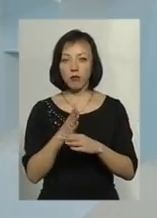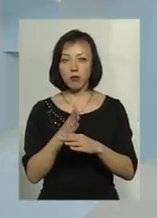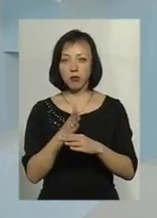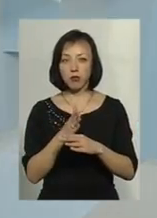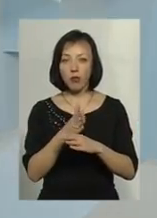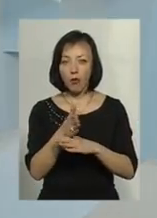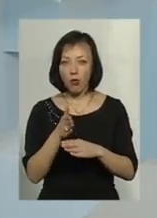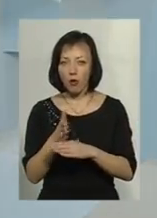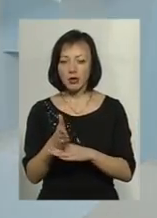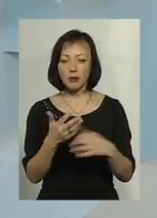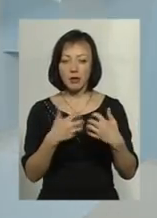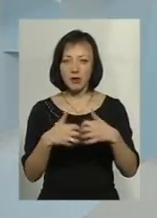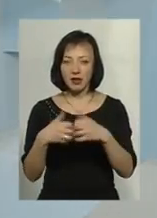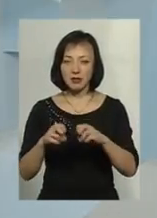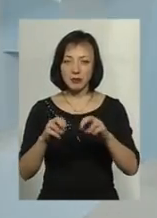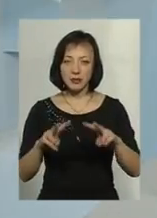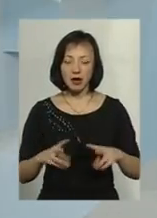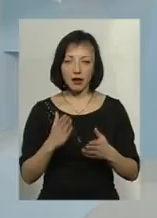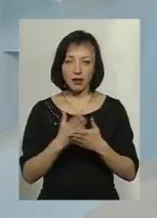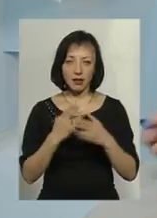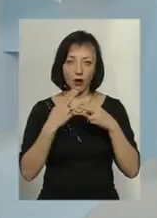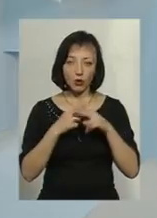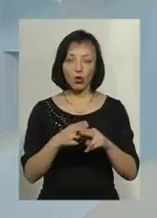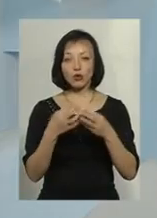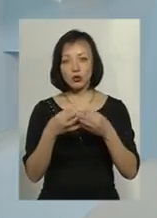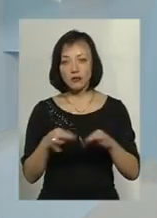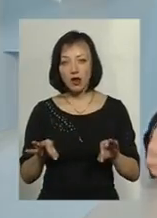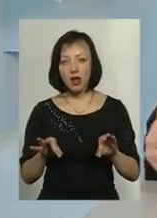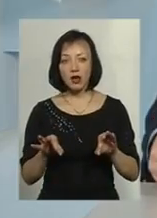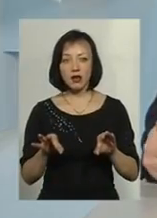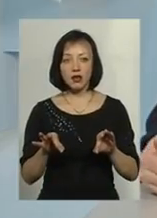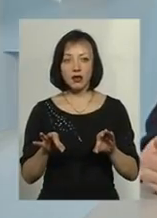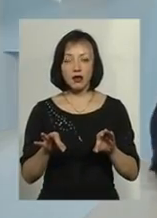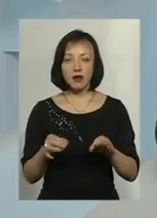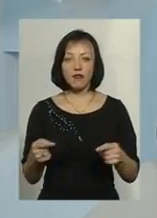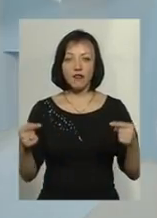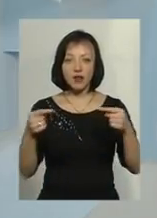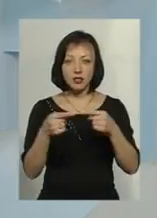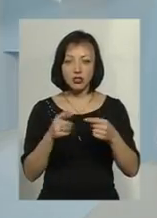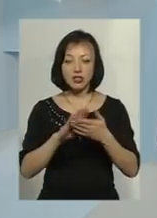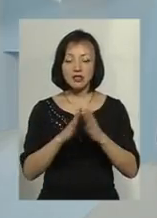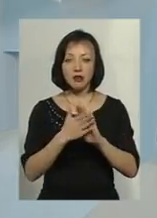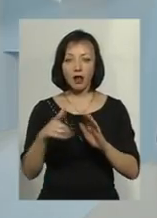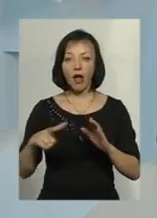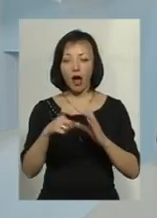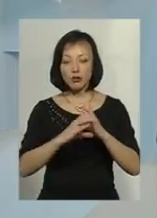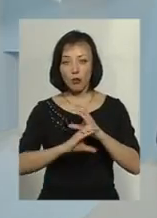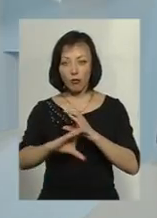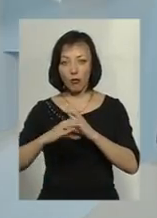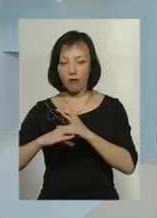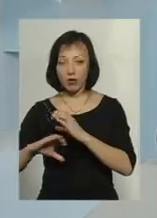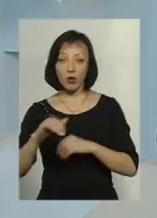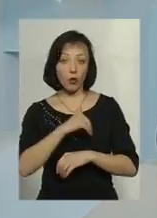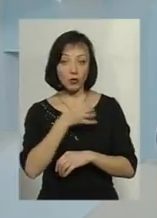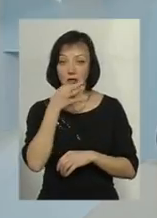приводами спеціально. Тобто є спеціальна технологія, яка дозволяє вистачити стан газопроводів. Я хочу сказати,